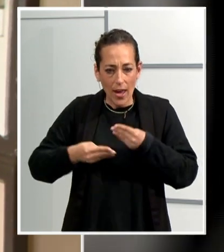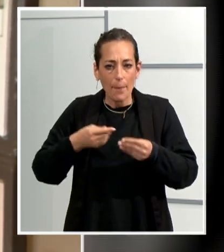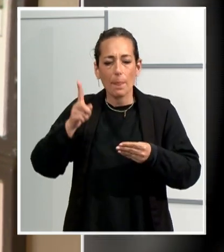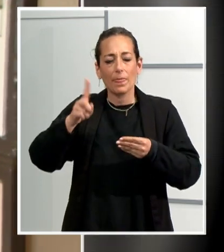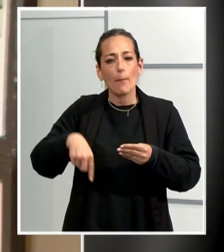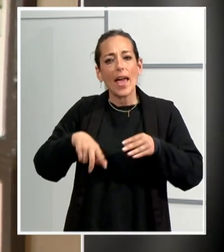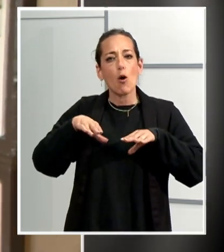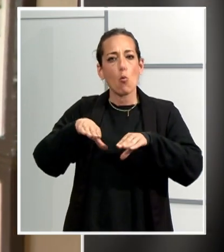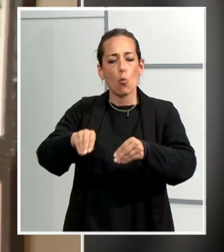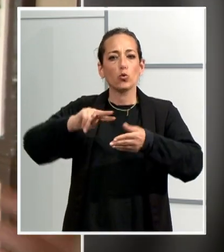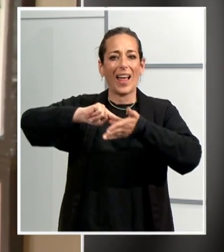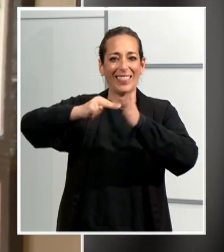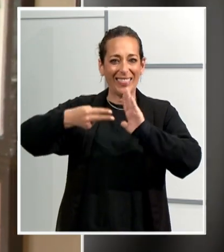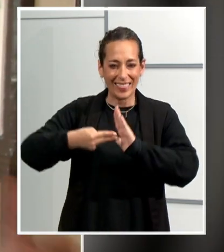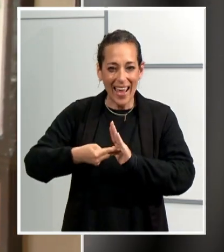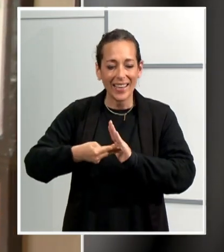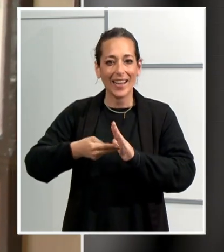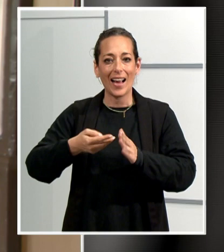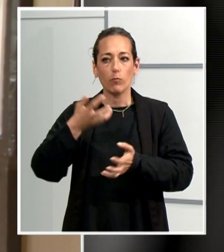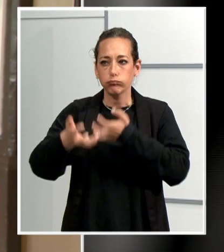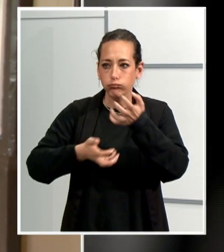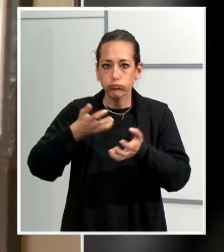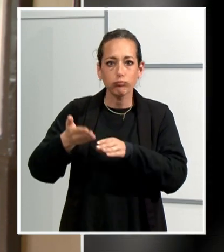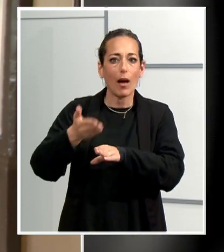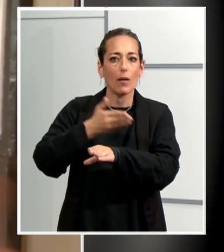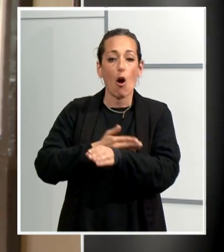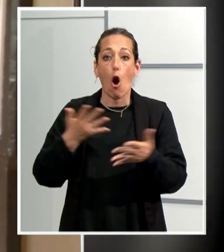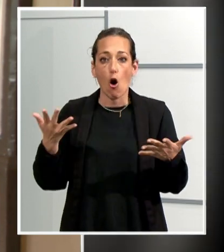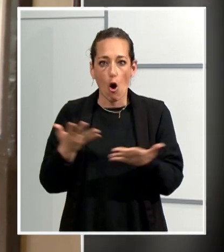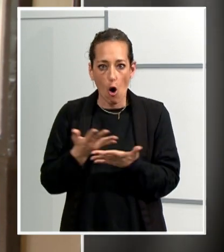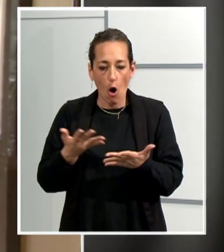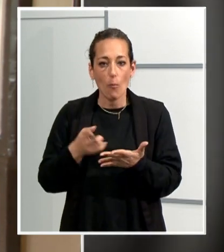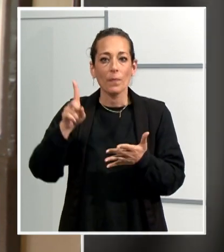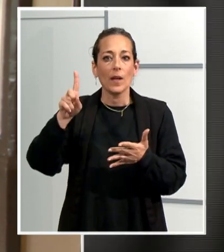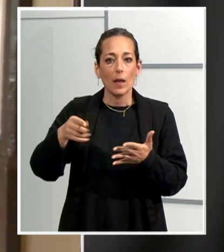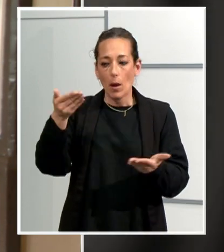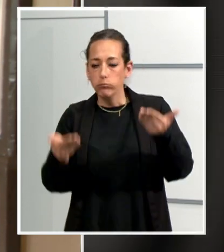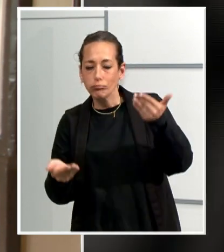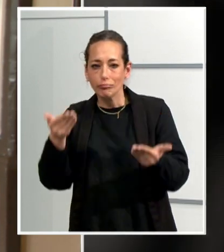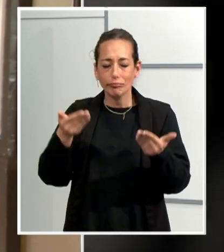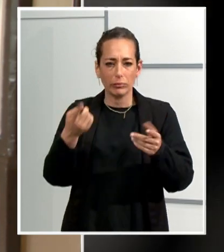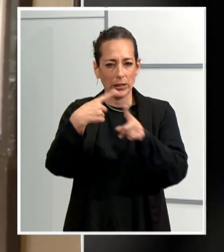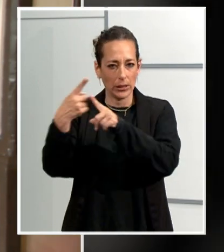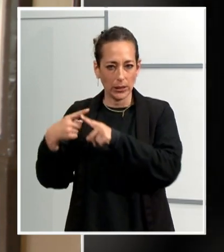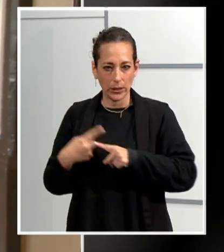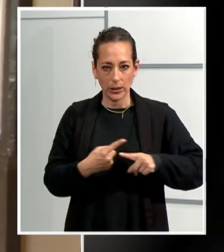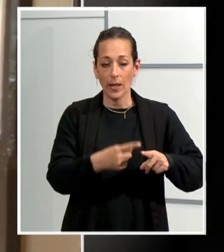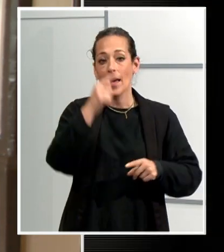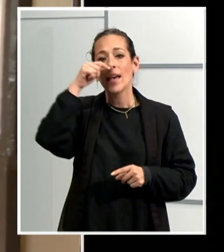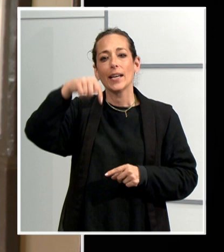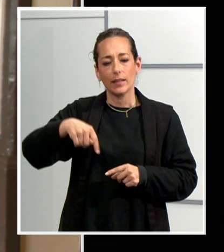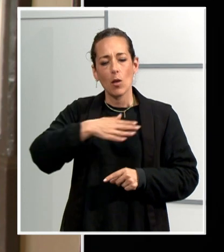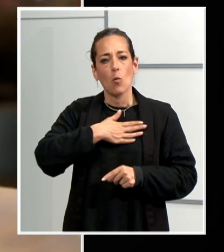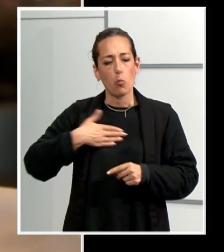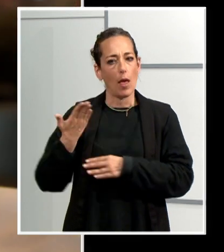tècniques d'envasar el buit i de com cuinar-ho prèviament. i de calibratge i quines proporcions sortien. I aquest any sí que volem donar a conèixer ja